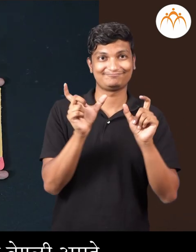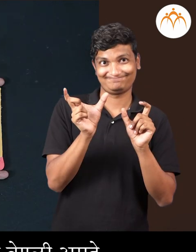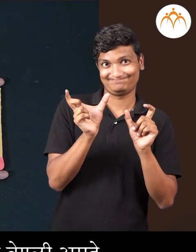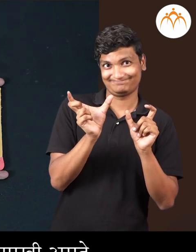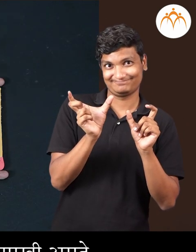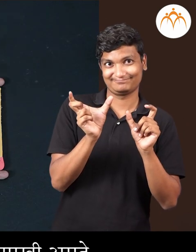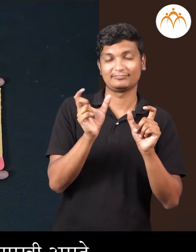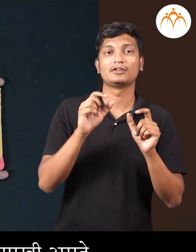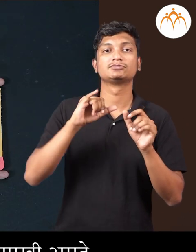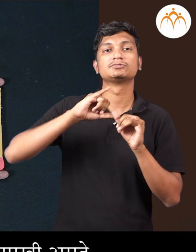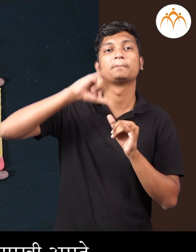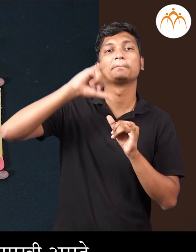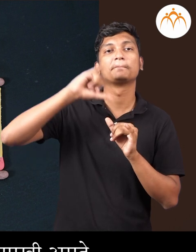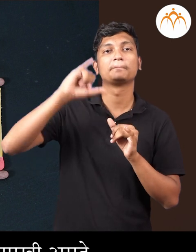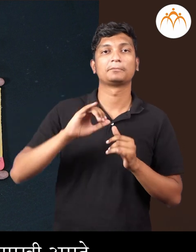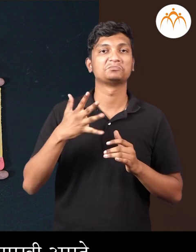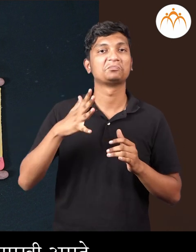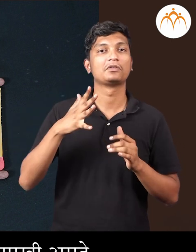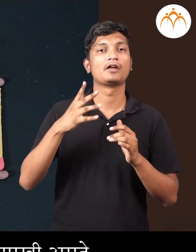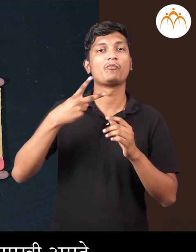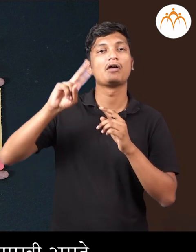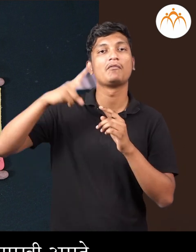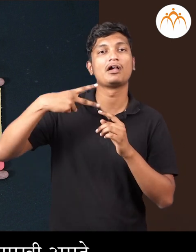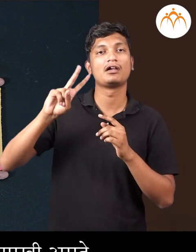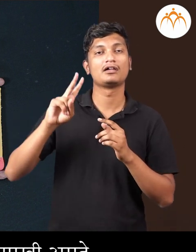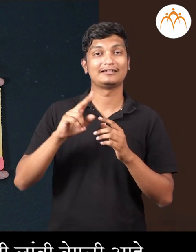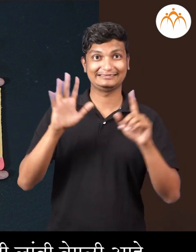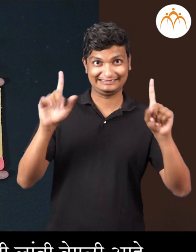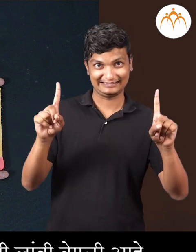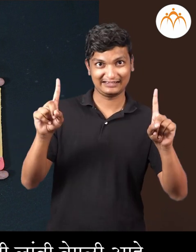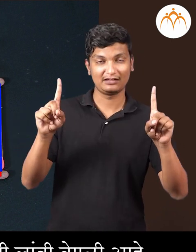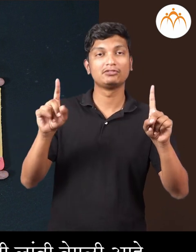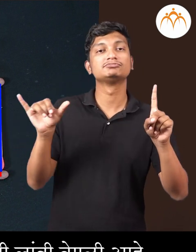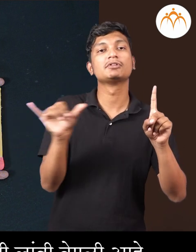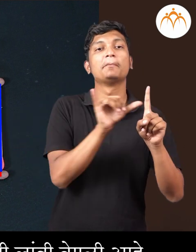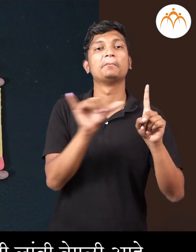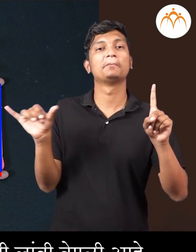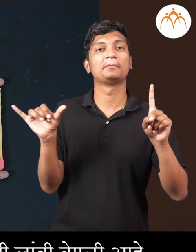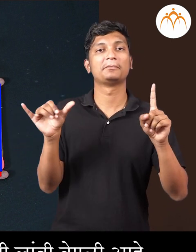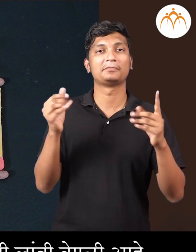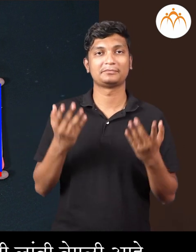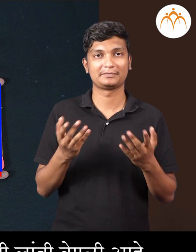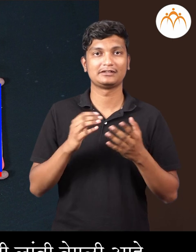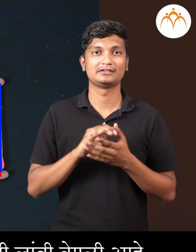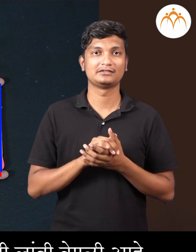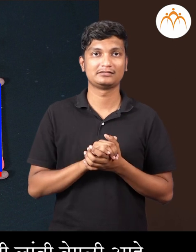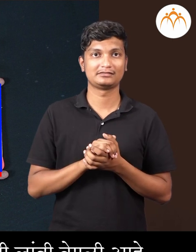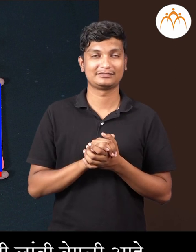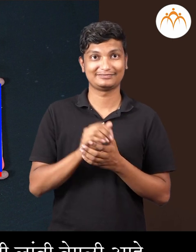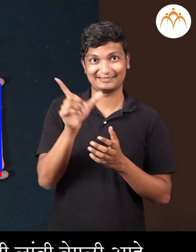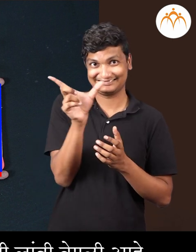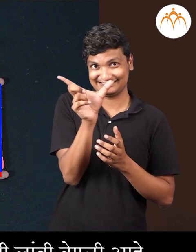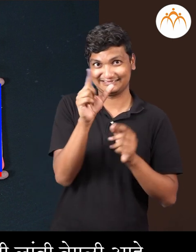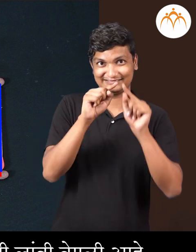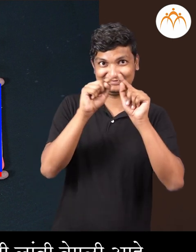वेगली आस्ते, वो समोर्चा बाजूंची लांबी एक सरक्यास्ते, भनजे, ही काड़ी आणी ही काड़ी, यांची